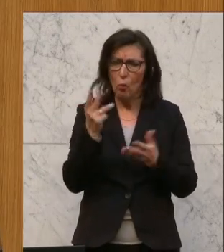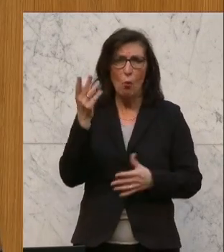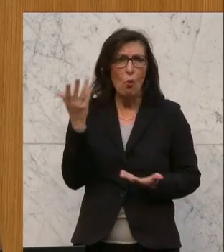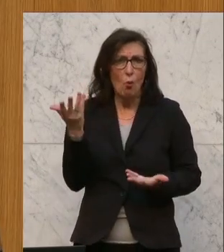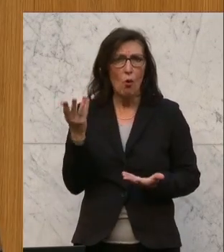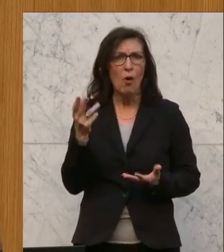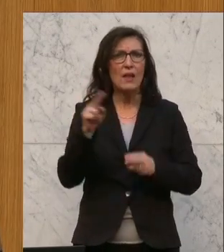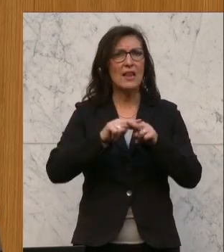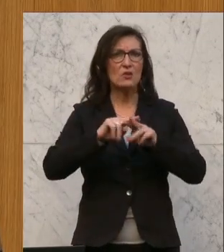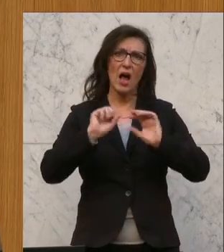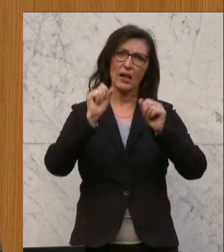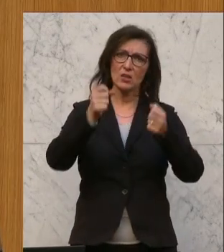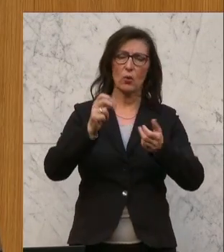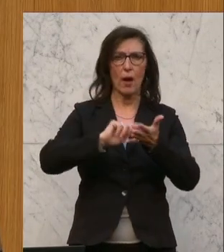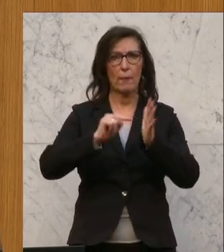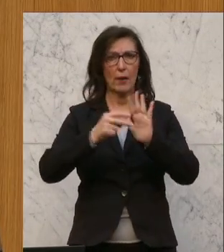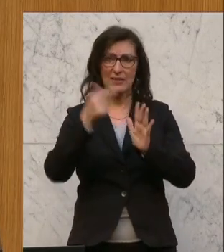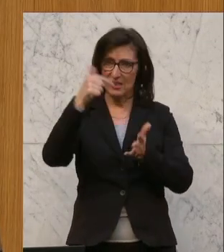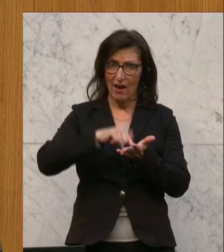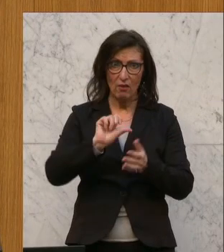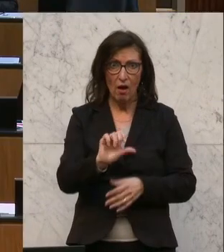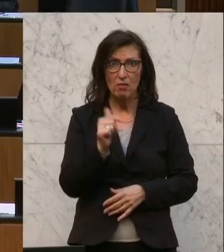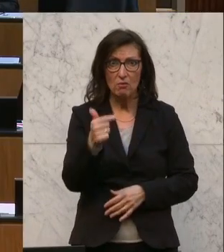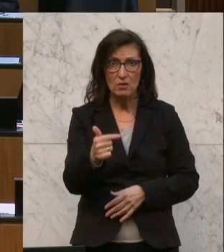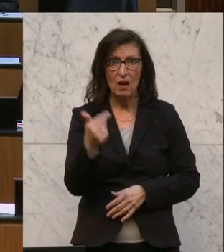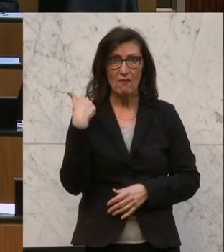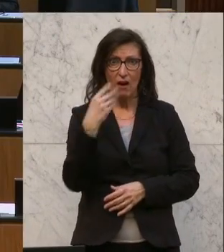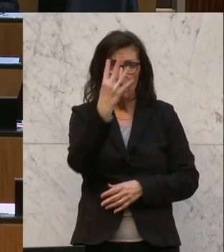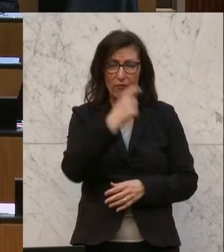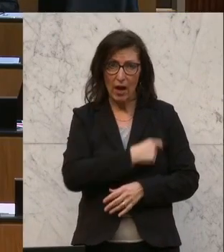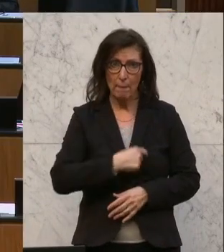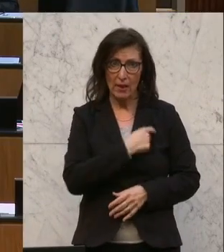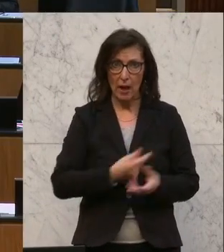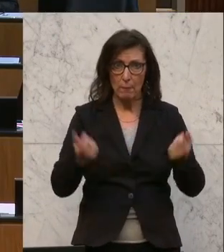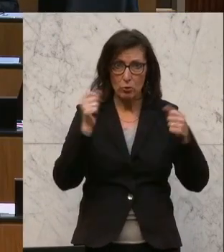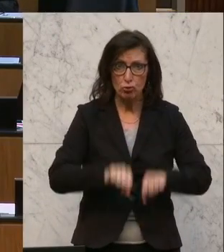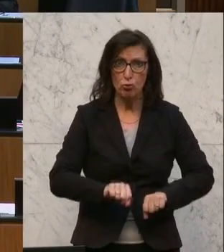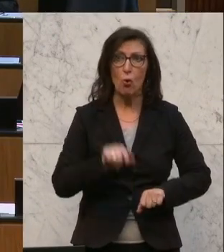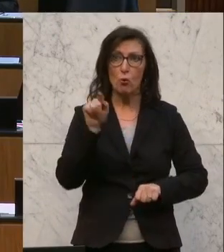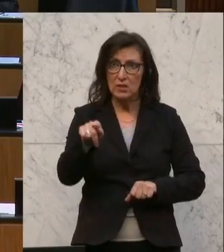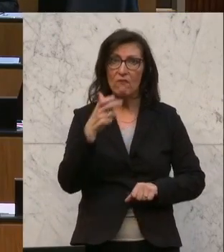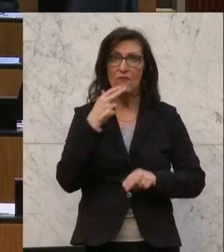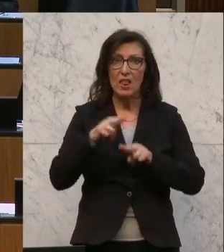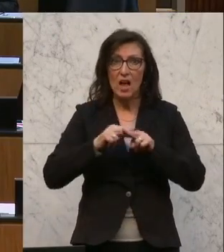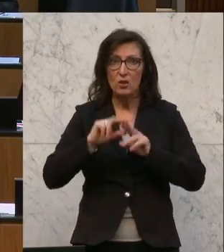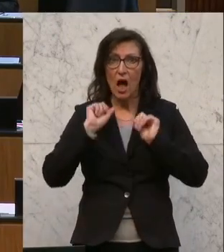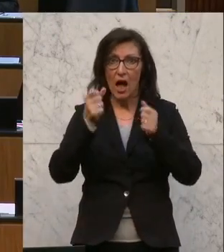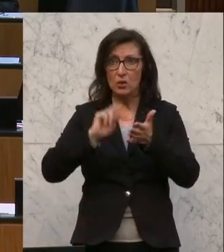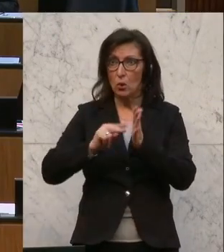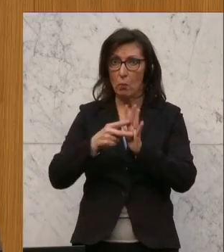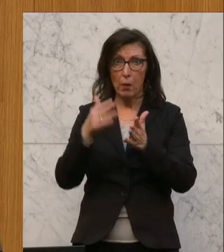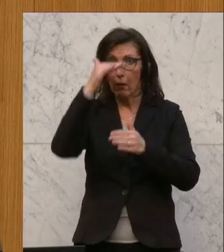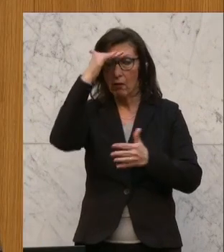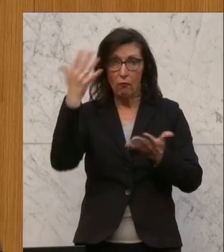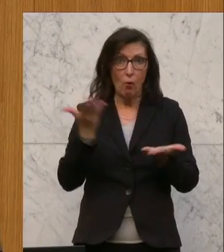2021 hierherinnen mit den Stimmen von vier Parteien auch tatsächlich beschlossen haben? Da liegt leider immer noch nichts vor.